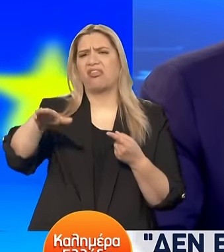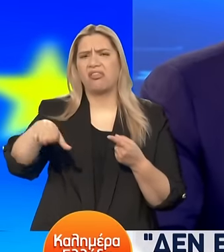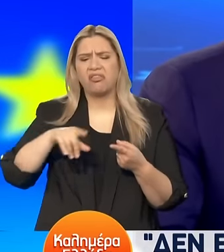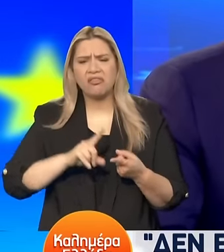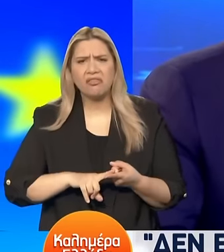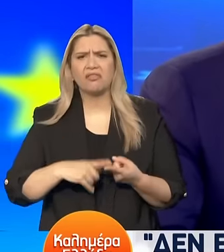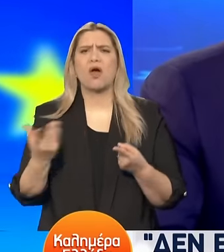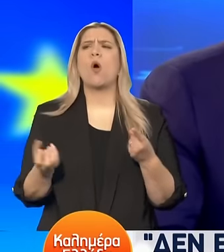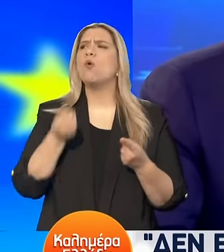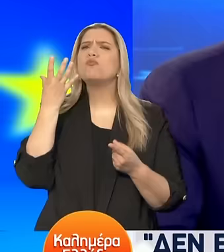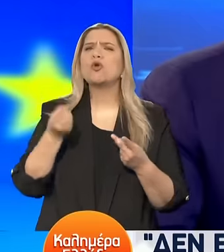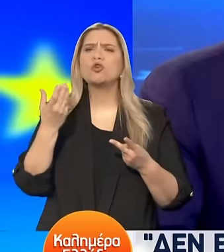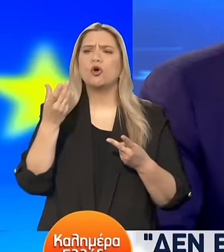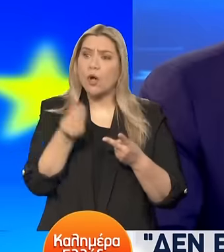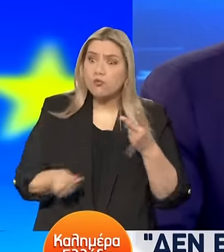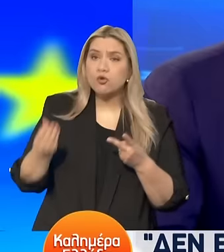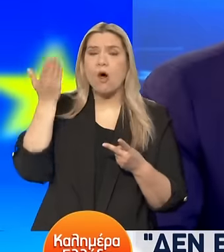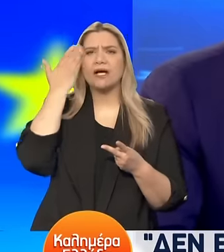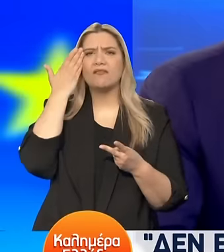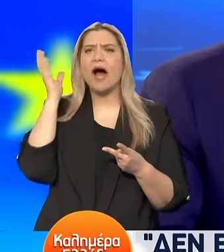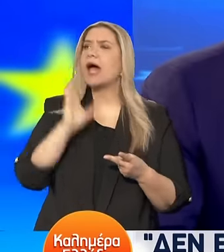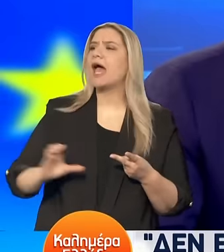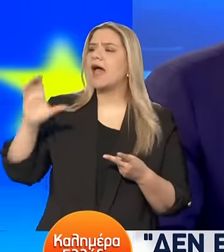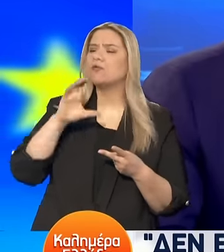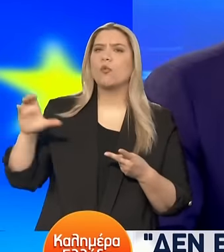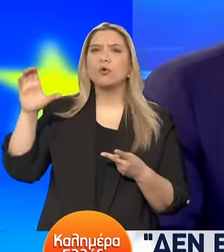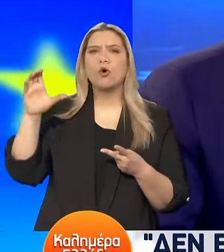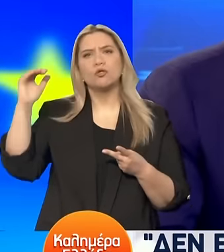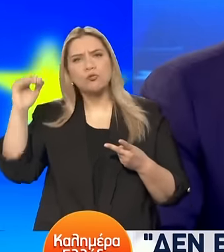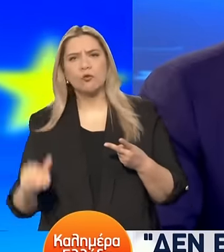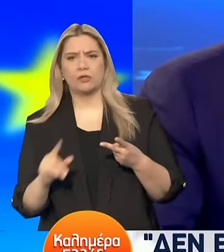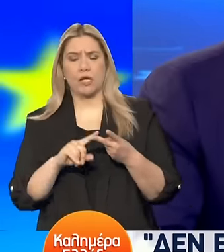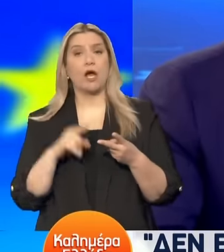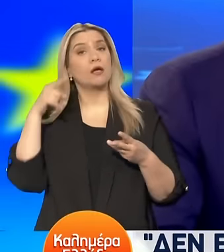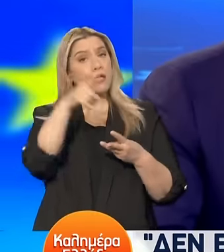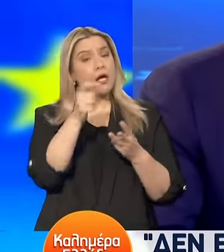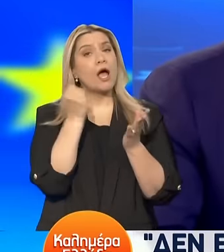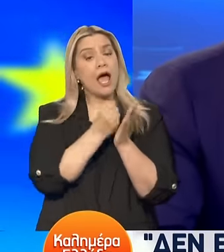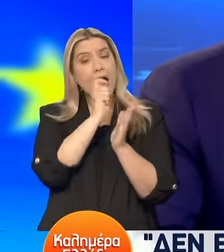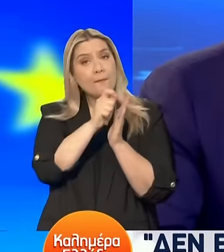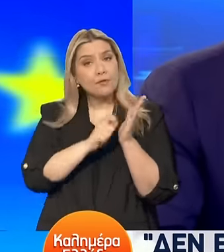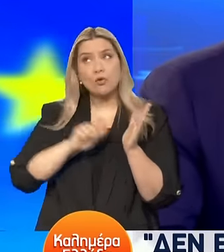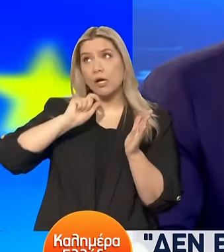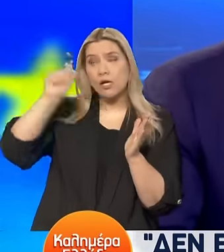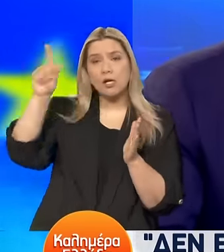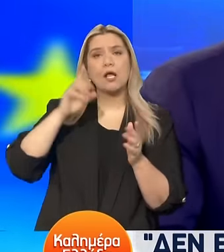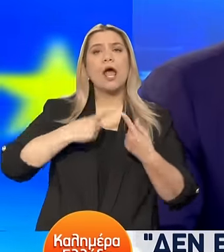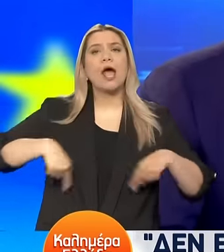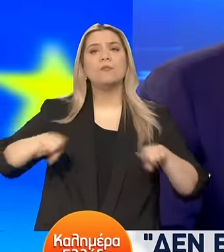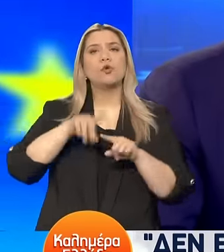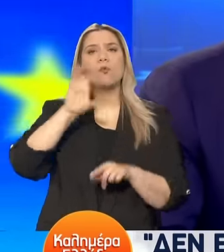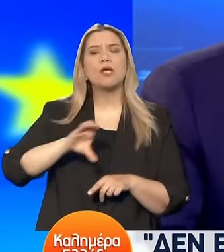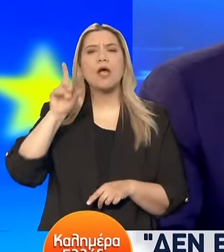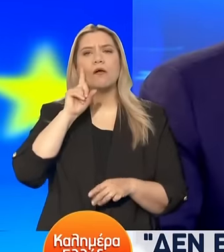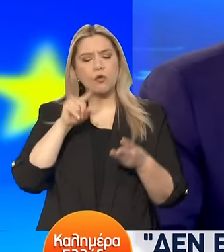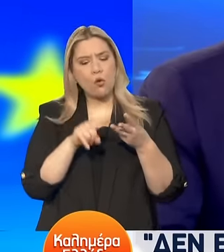εδώ από ότι σε άλλες ευρωπαϊκές χώρες, παρά το γεγονός ότι στείλατε και μία επιστολή στην Ουρσουλαφόδε Λάιεν, δεν είδαμε